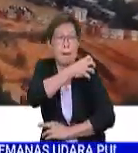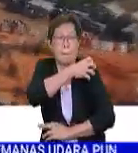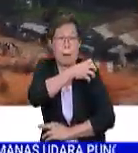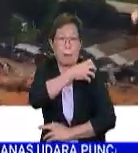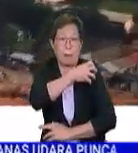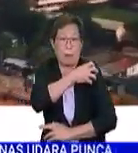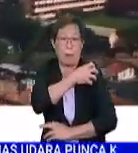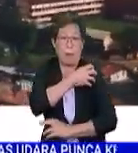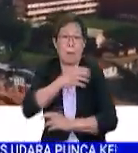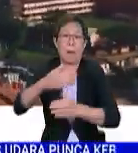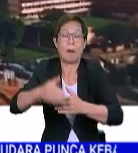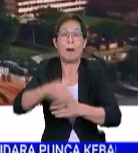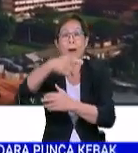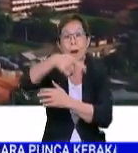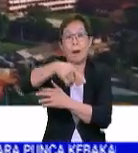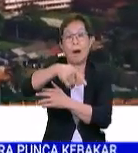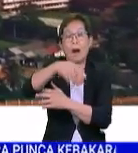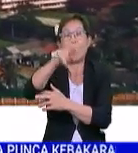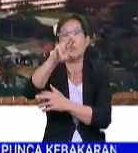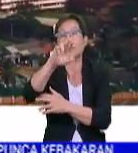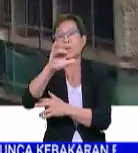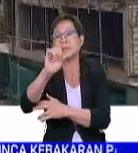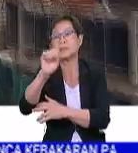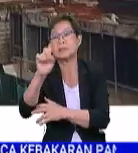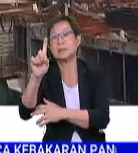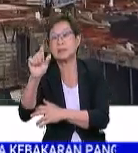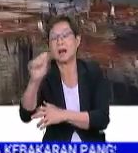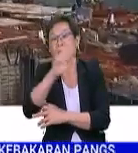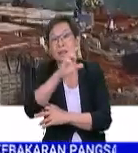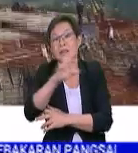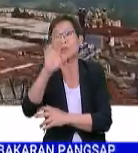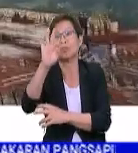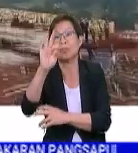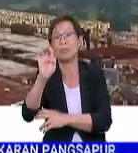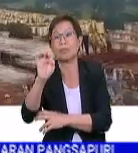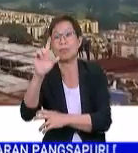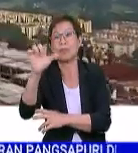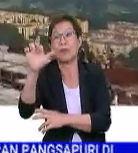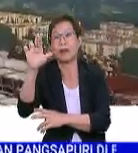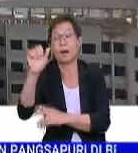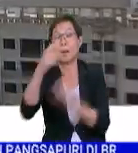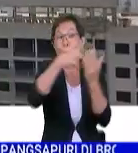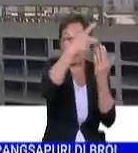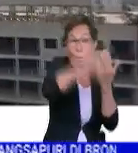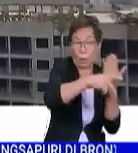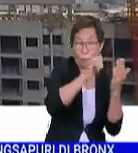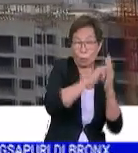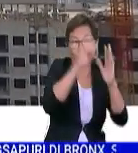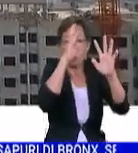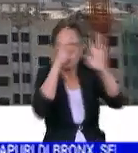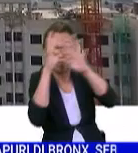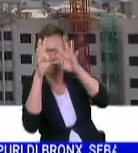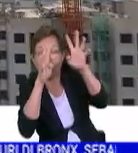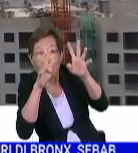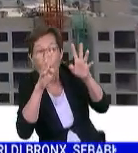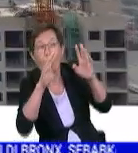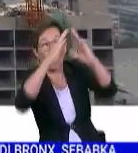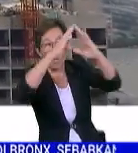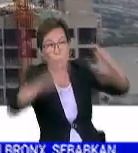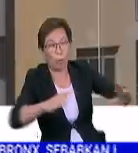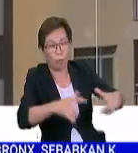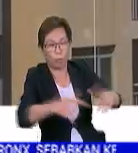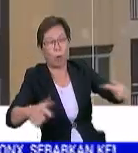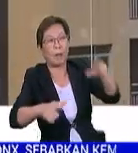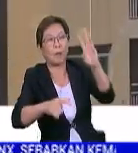kemajuan pekebun kecil perusahaan Getah Rizda dan Felkra. Di bawah inisiatif itu, reka bentuk rumah akan dibina dengan keluasan